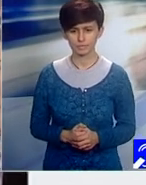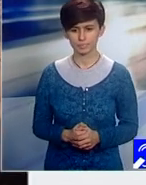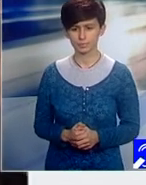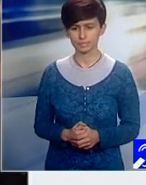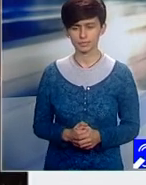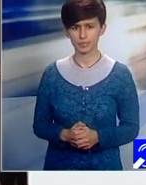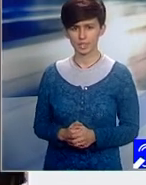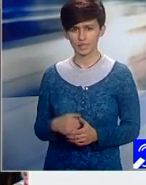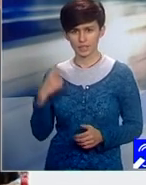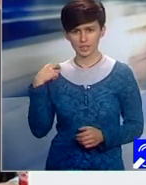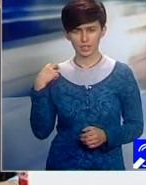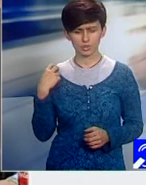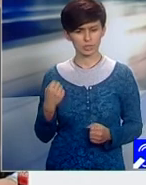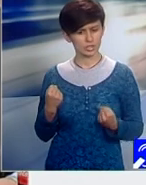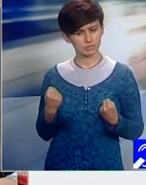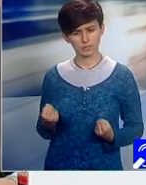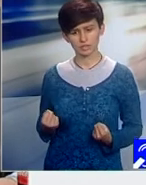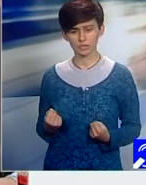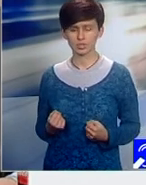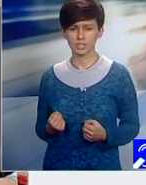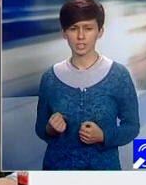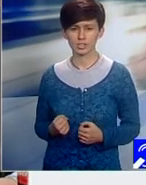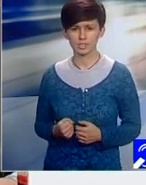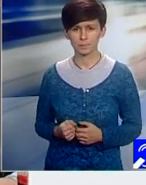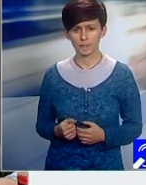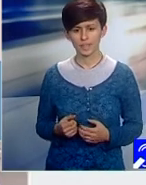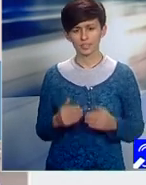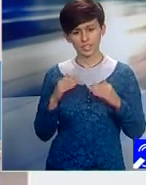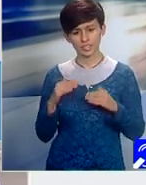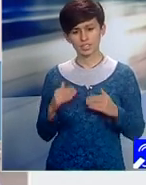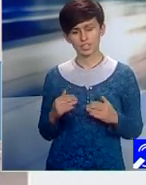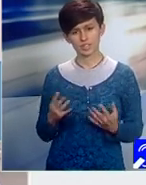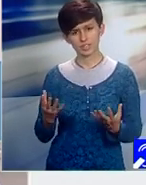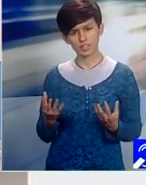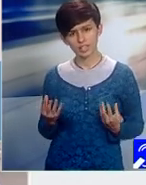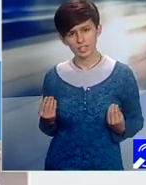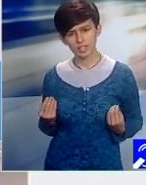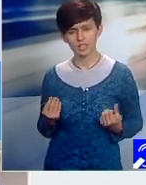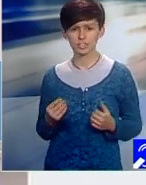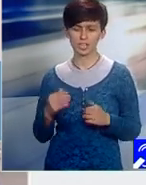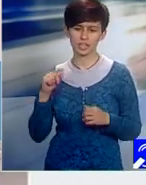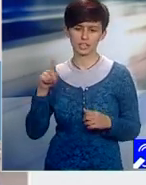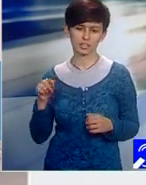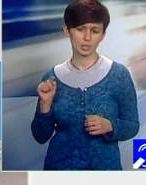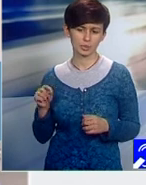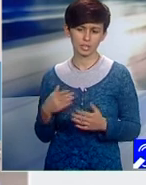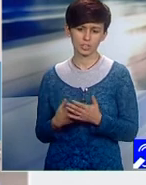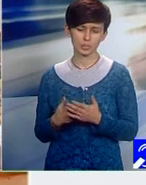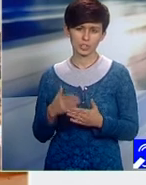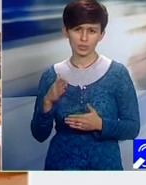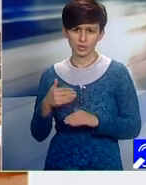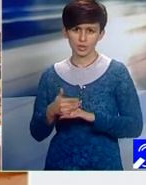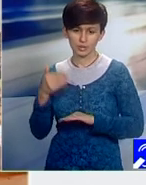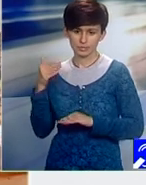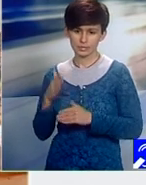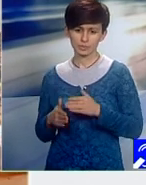gradul de dificultate, dar și coeficientul de atragere a întrebărilor pentru semifinale este sporit. Hai